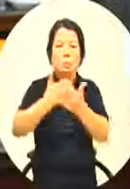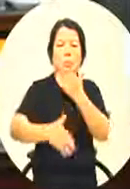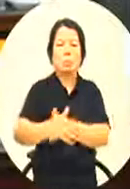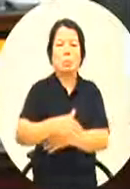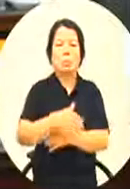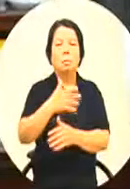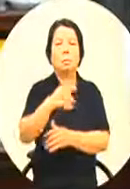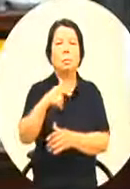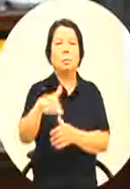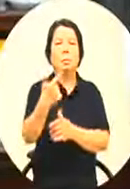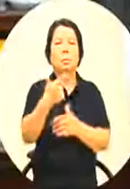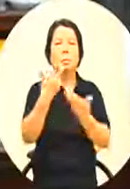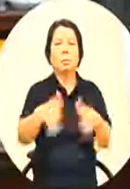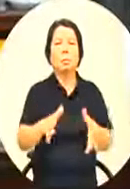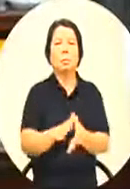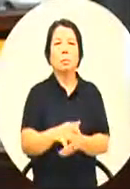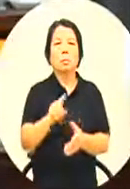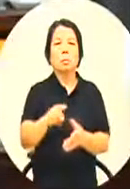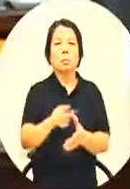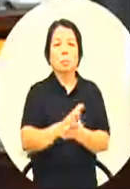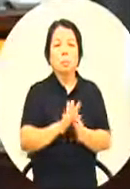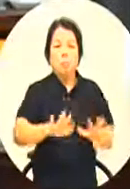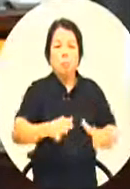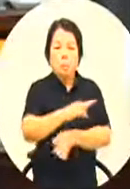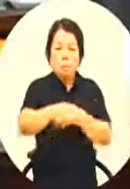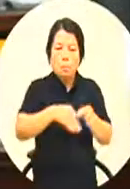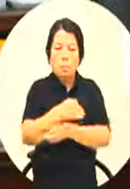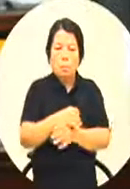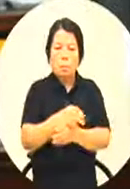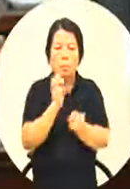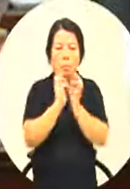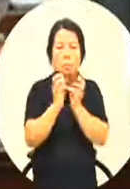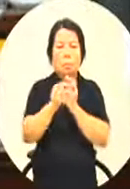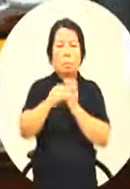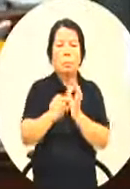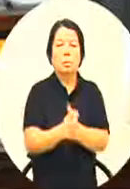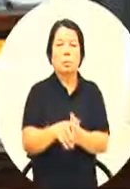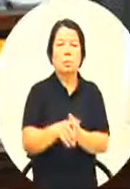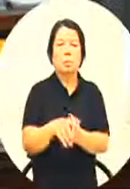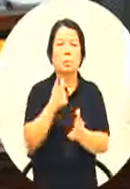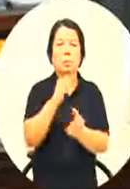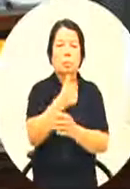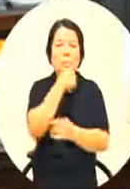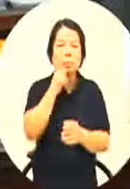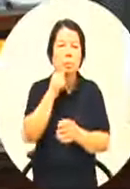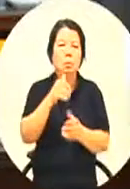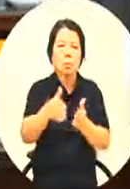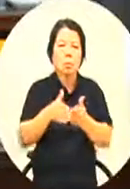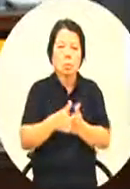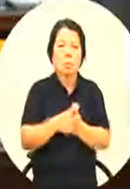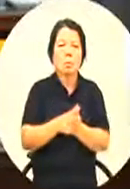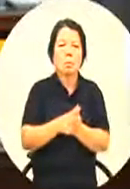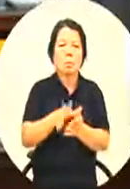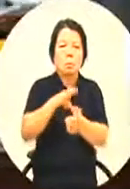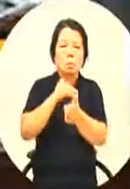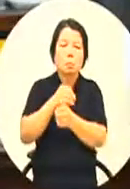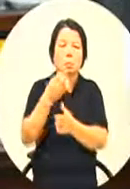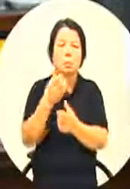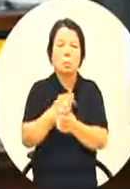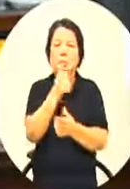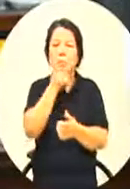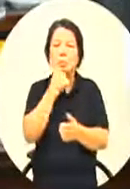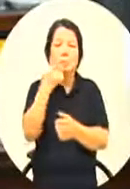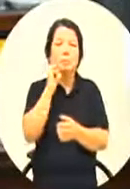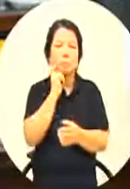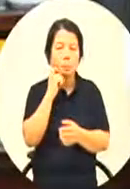的语言可是很多的文化的精髓他是透过翻译传达不出来无法流传的那因为语